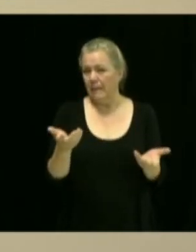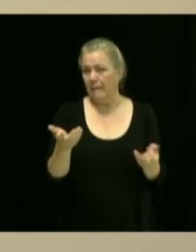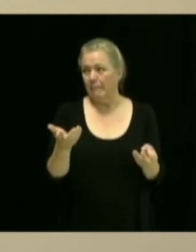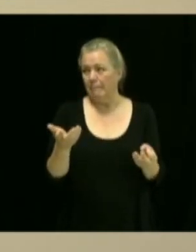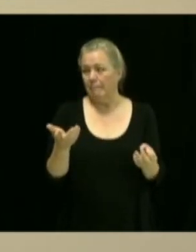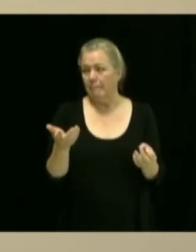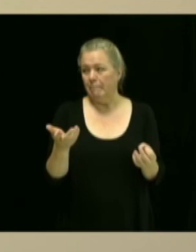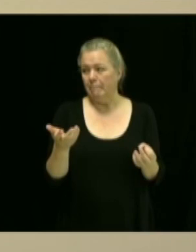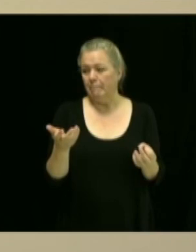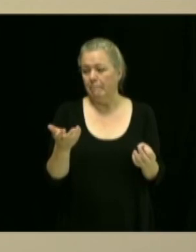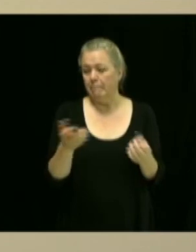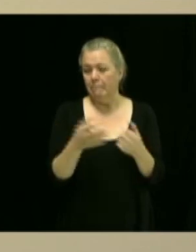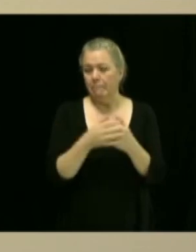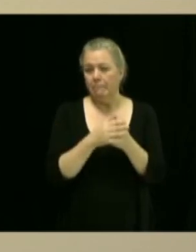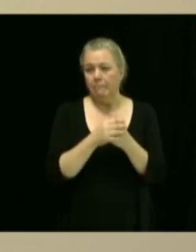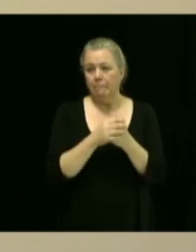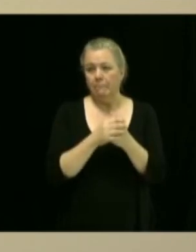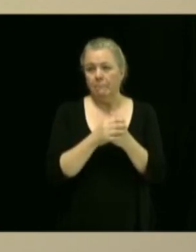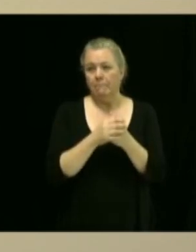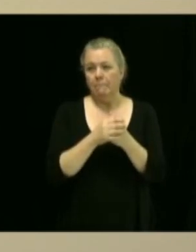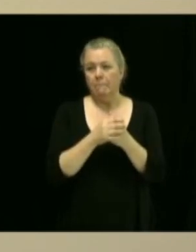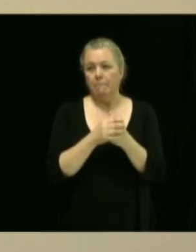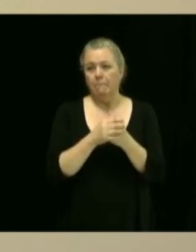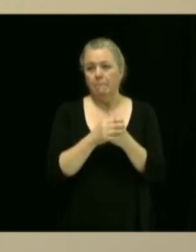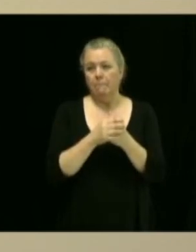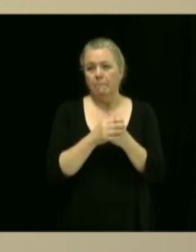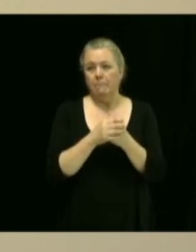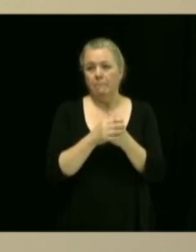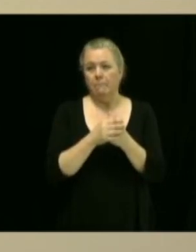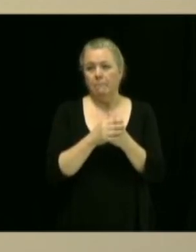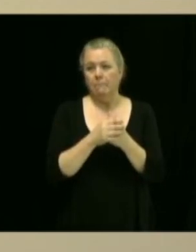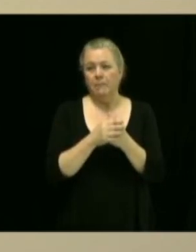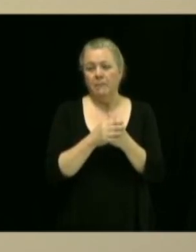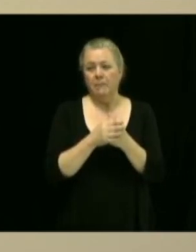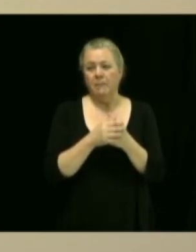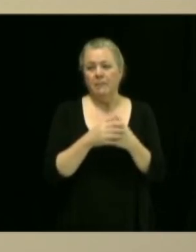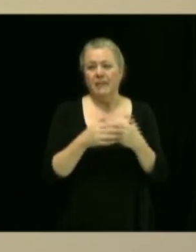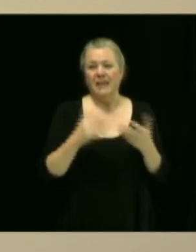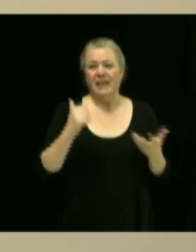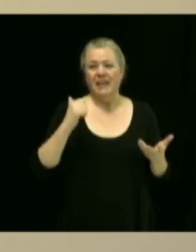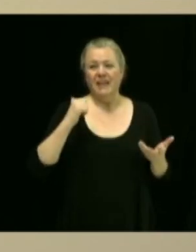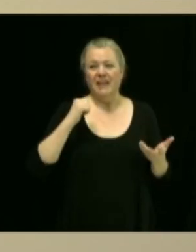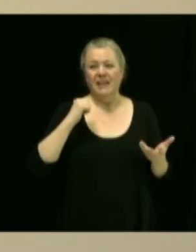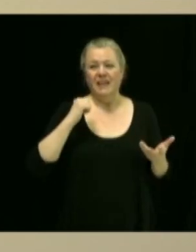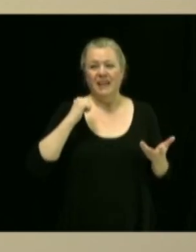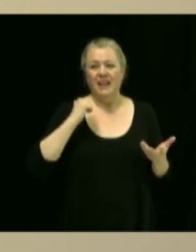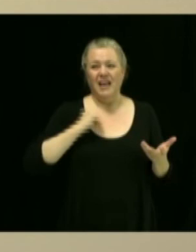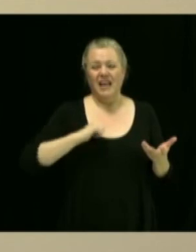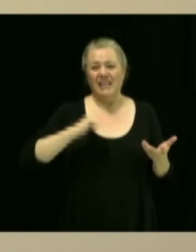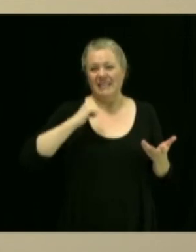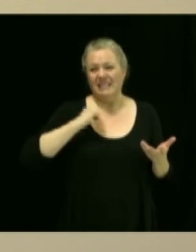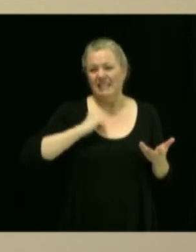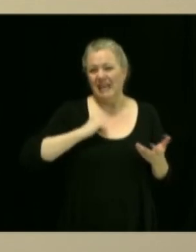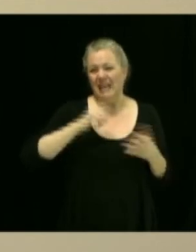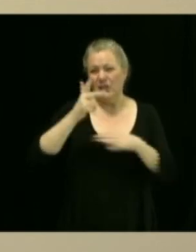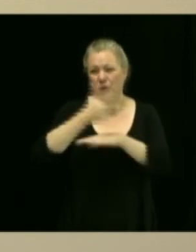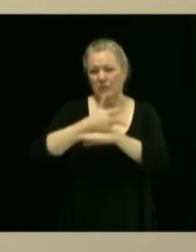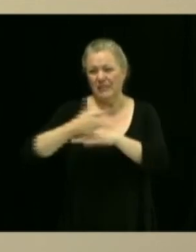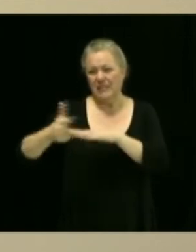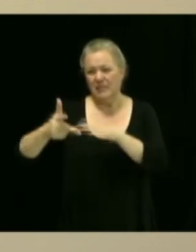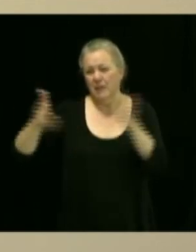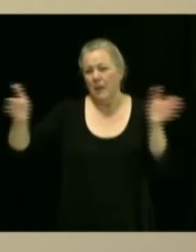raccourcir ces espaces-là pour ériger de nouveaux bâtiments de zones